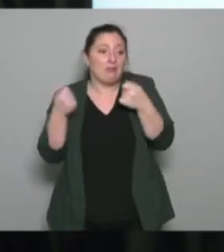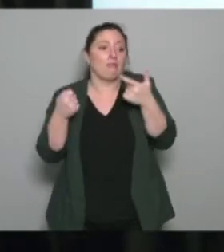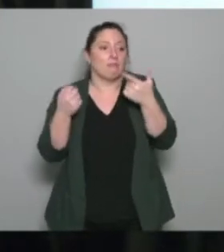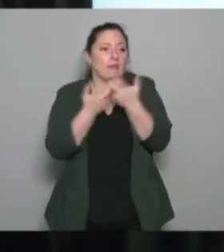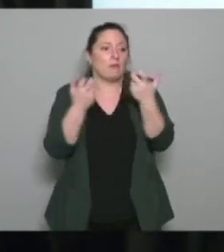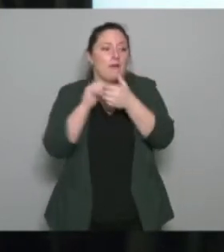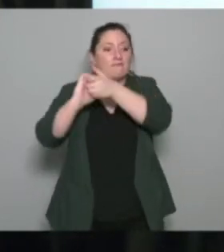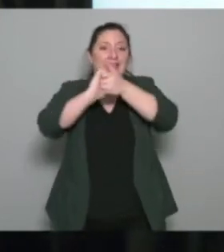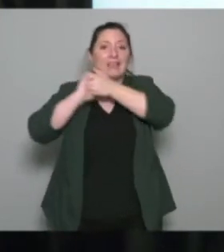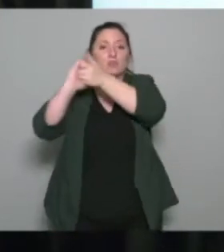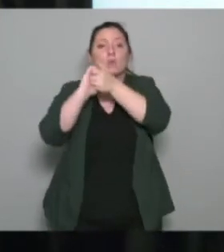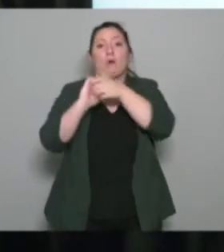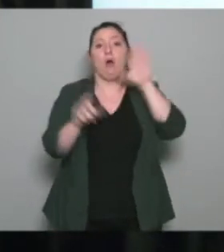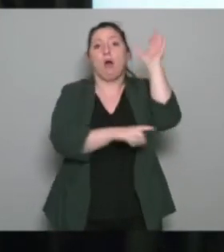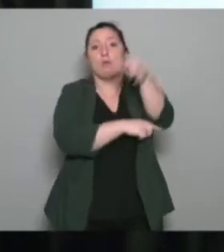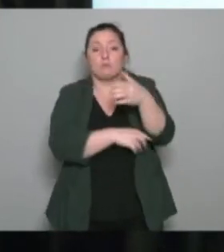de hand avec le président du cross